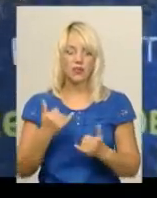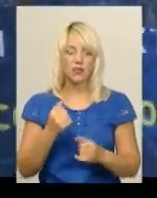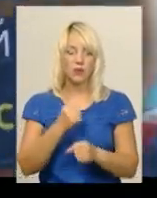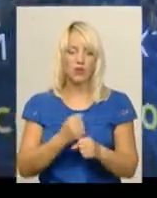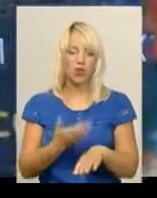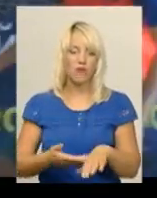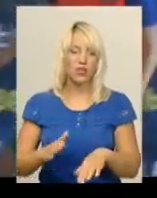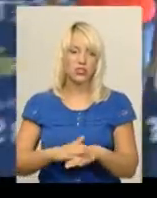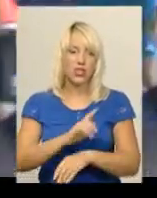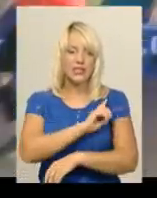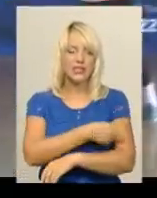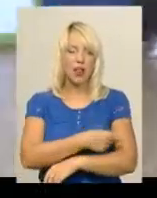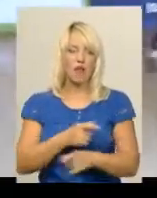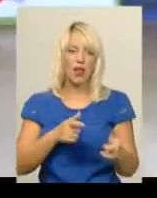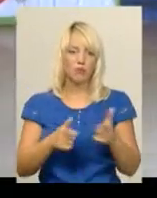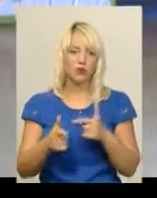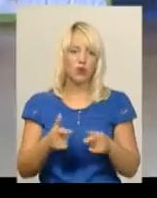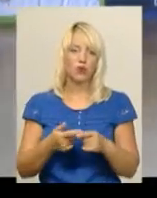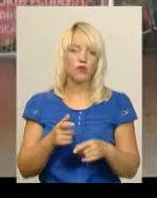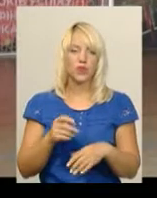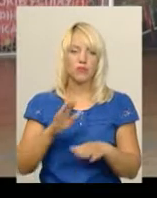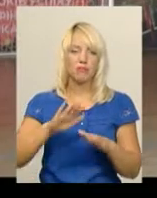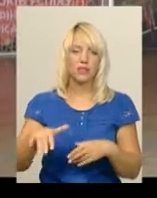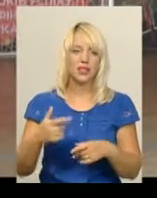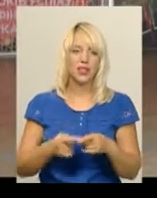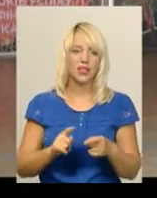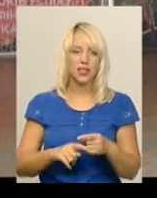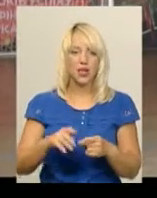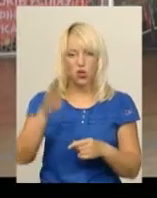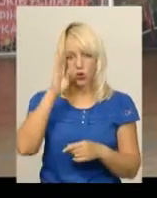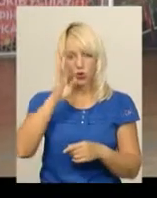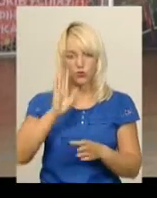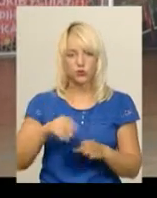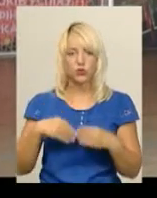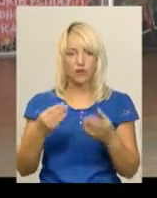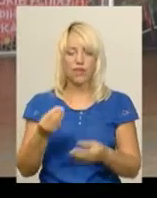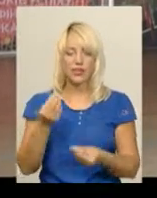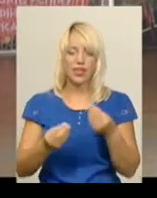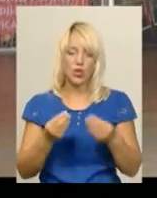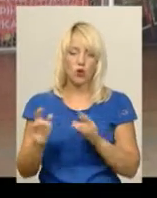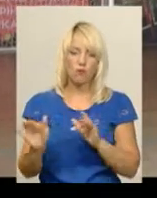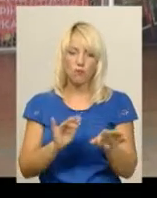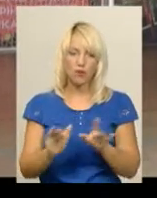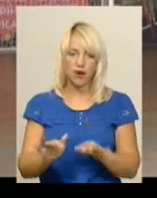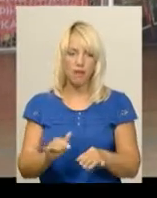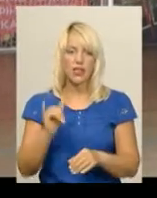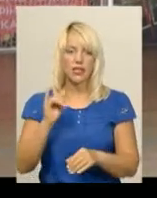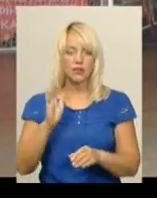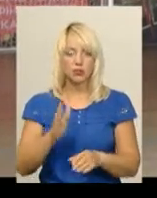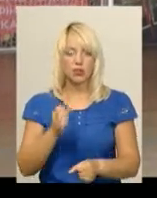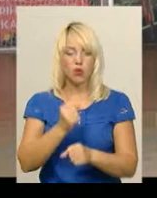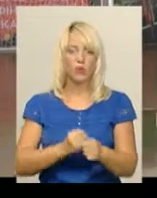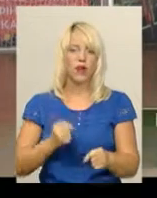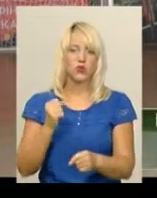етап – сила-сила підготовка, то, звісно, що після неї, що я тут хлопцям буду давати ігрові вправи і так далі, що ми будемо